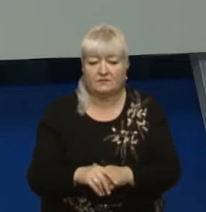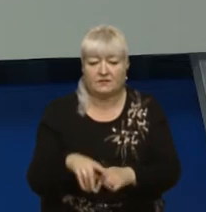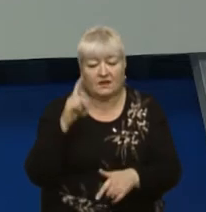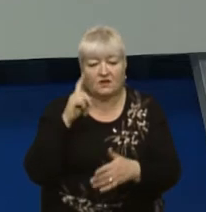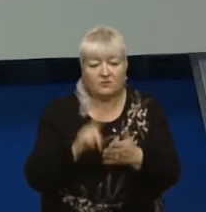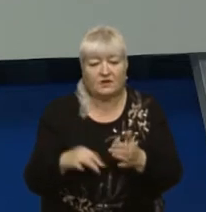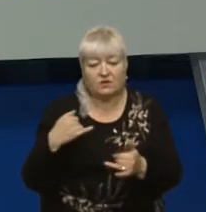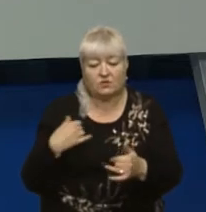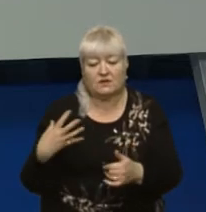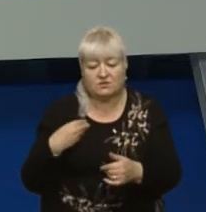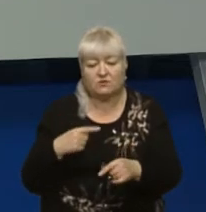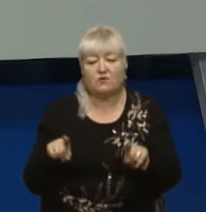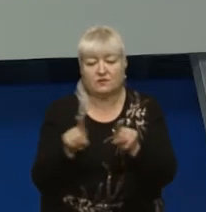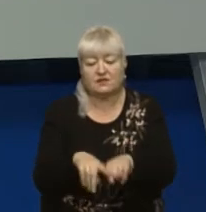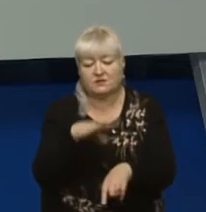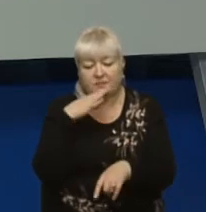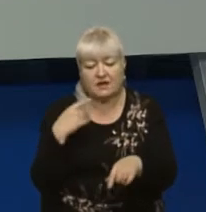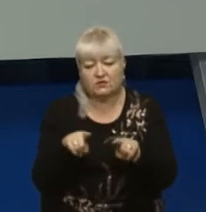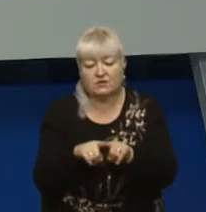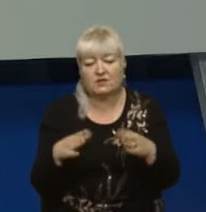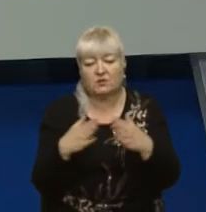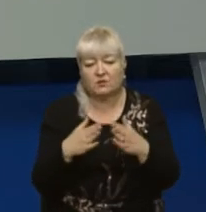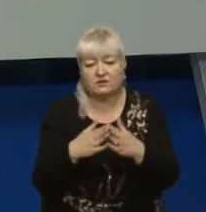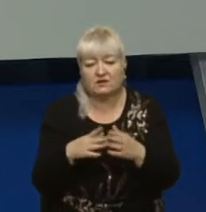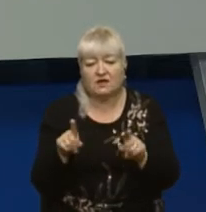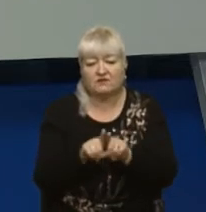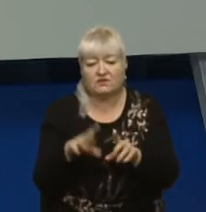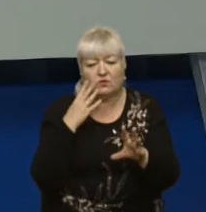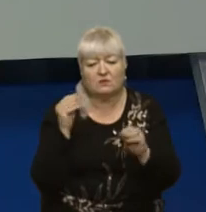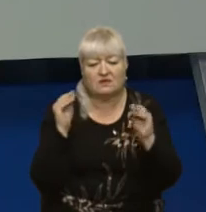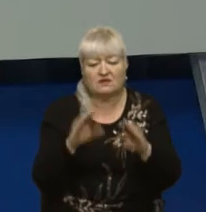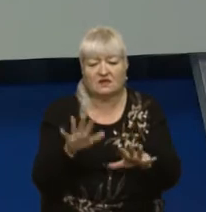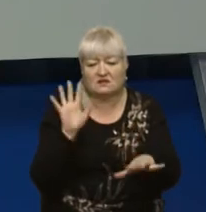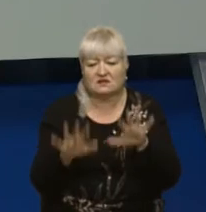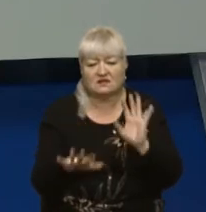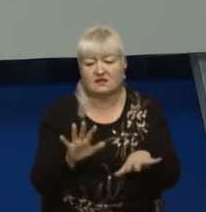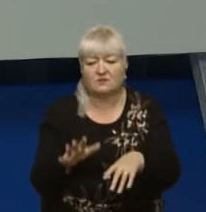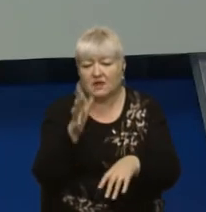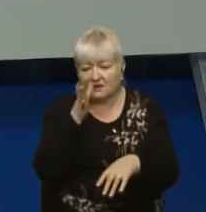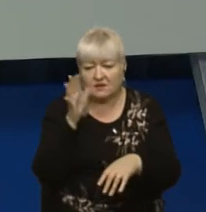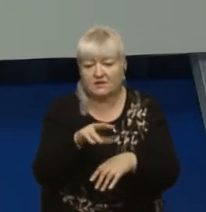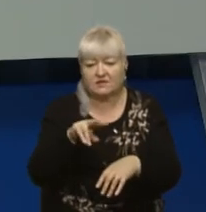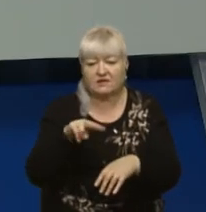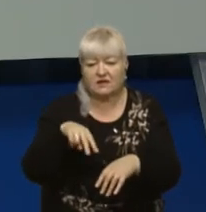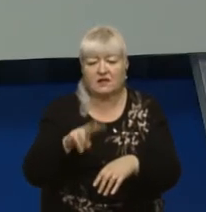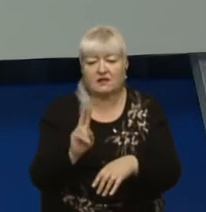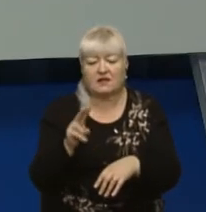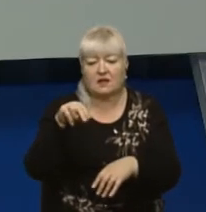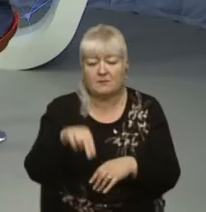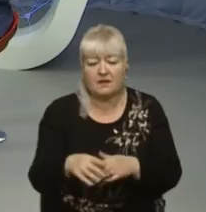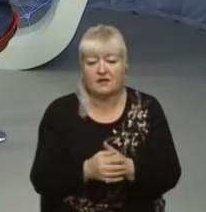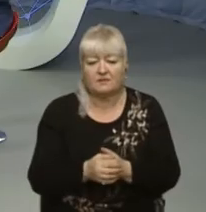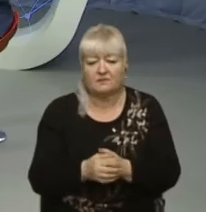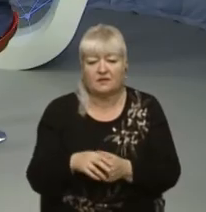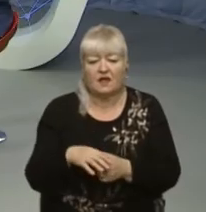маса таких будинків. Я живу в такому будинку занепланому, занеханому. Наплювати ЛКП, наплювати франківській адміністрації.